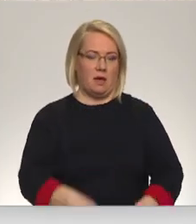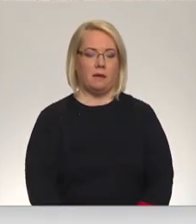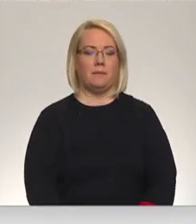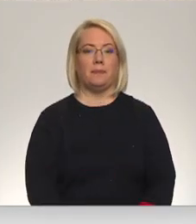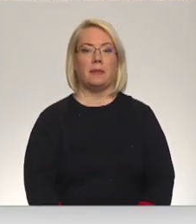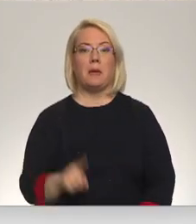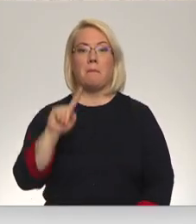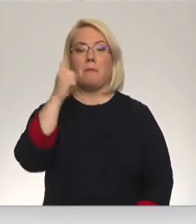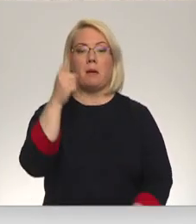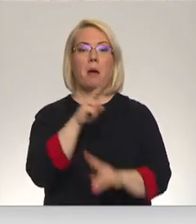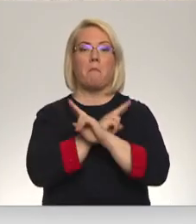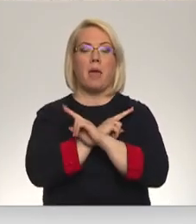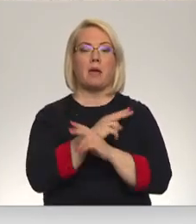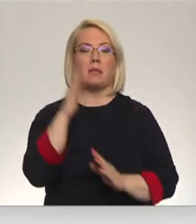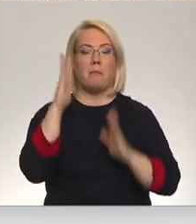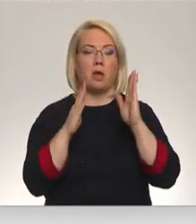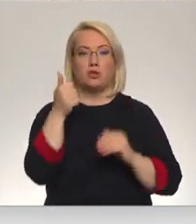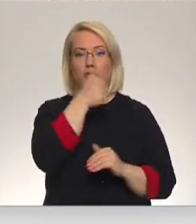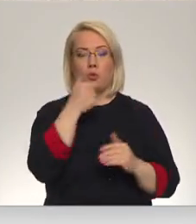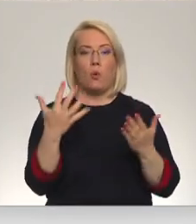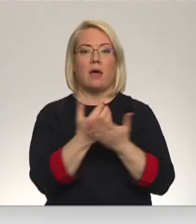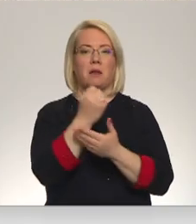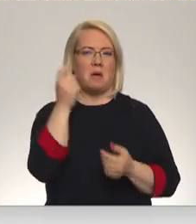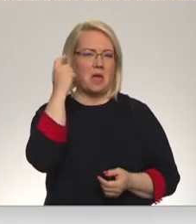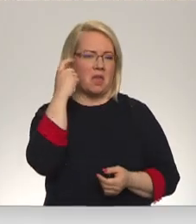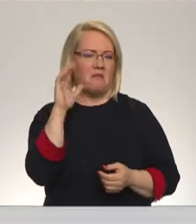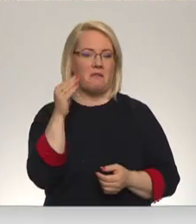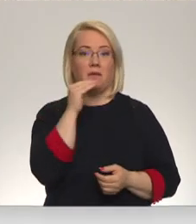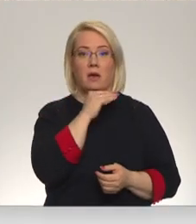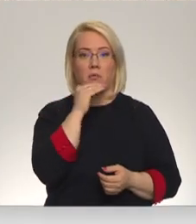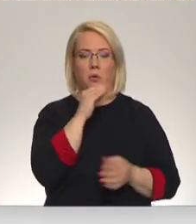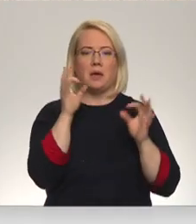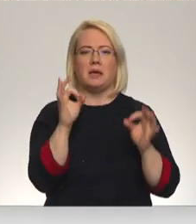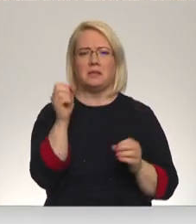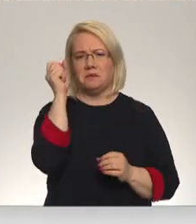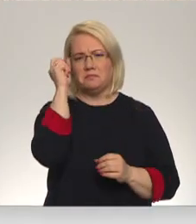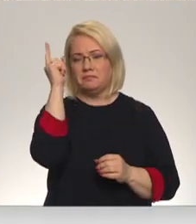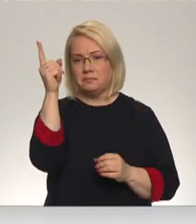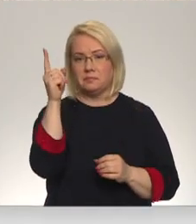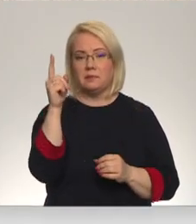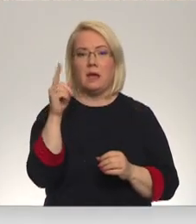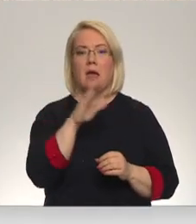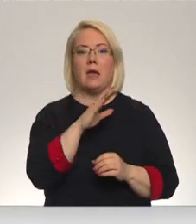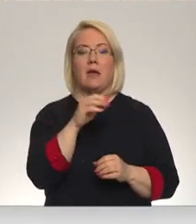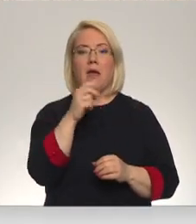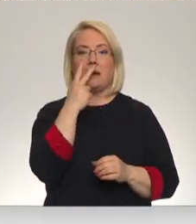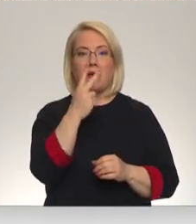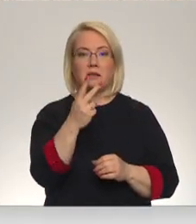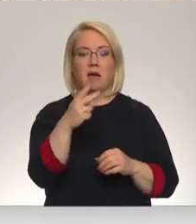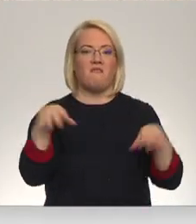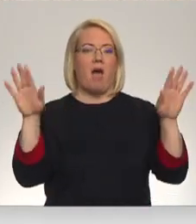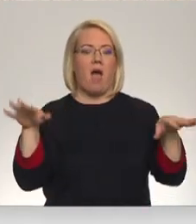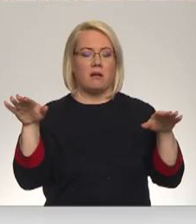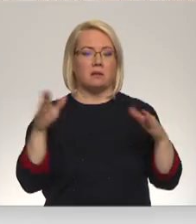Pirmo beigto meža cūku šogad atradām jau janvārī vai februārī. Īsti neatceros. Medījām. Redzam vārnas lidinās.